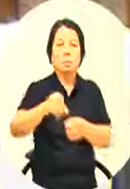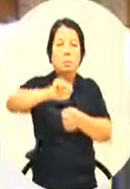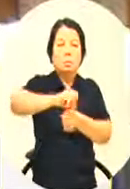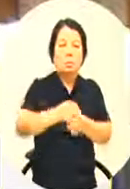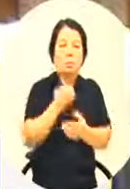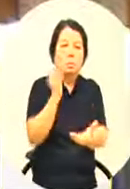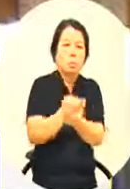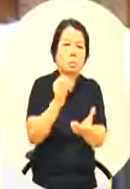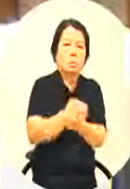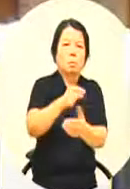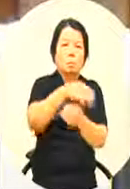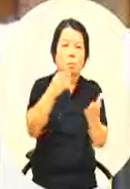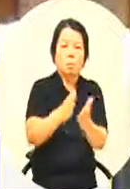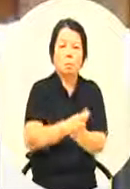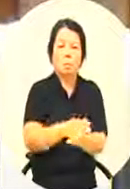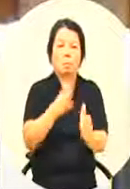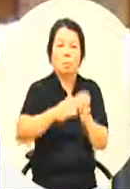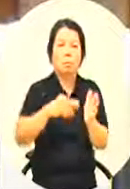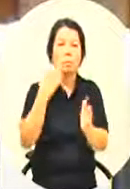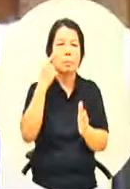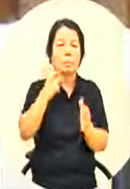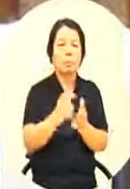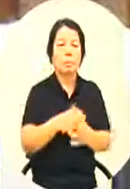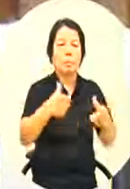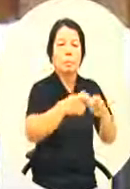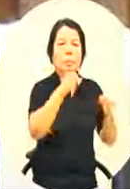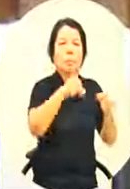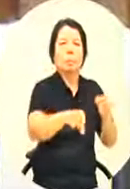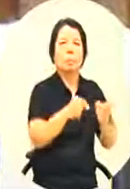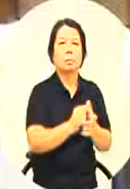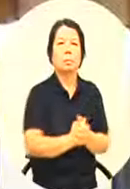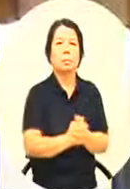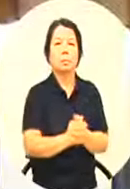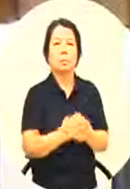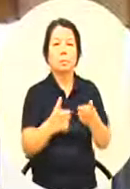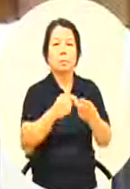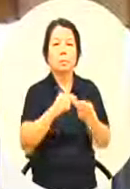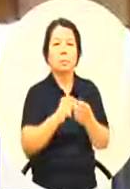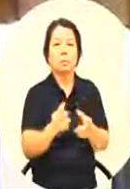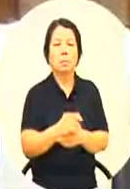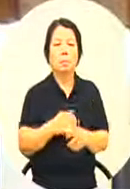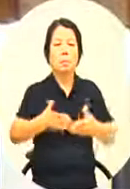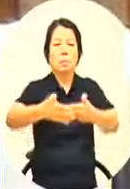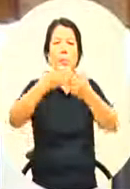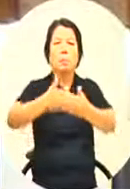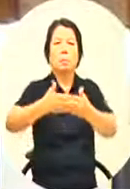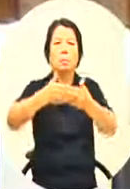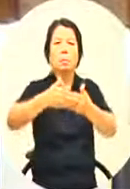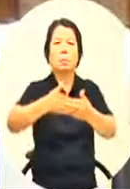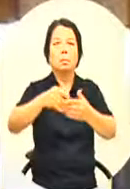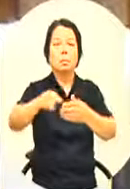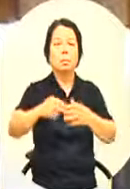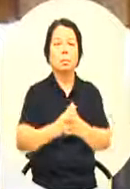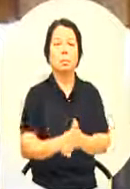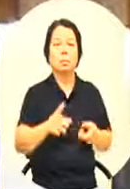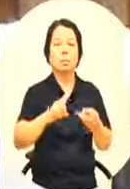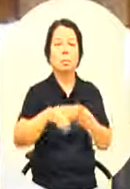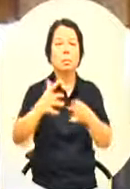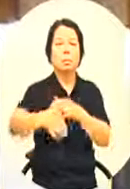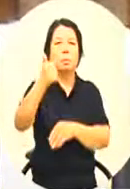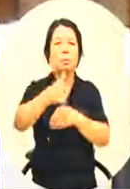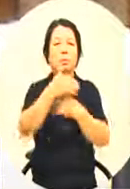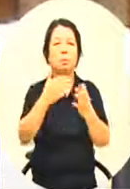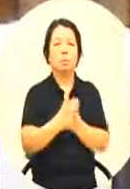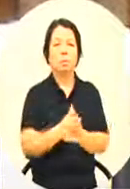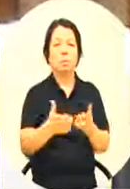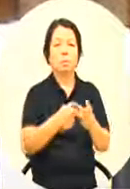这些国家譬如说像日本的安倍晋三像中国的国家主席习